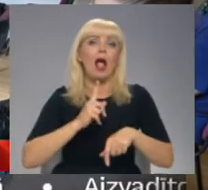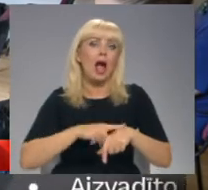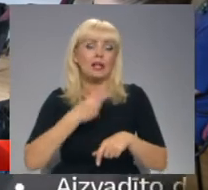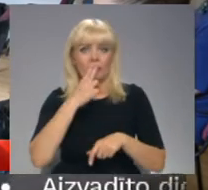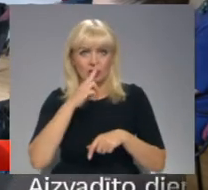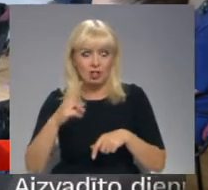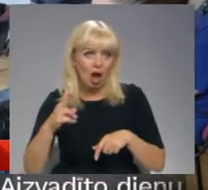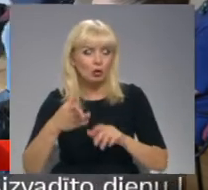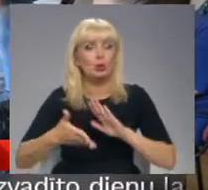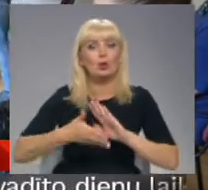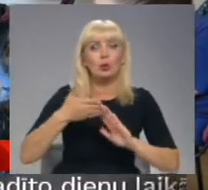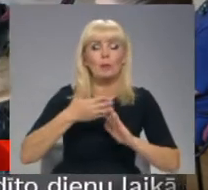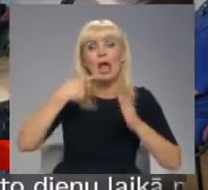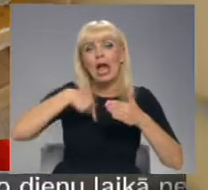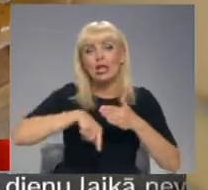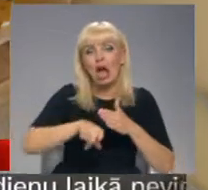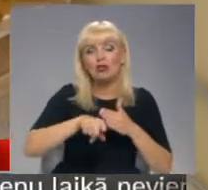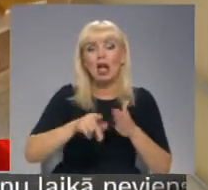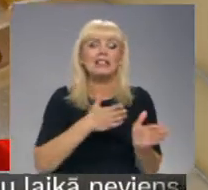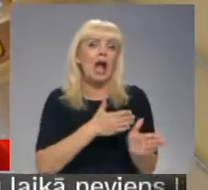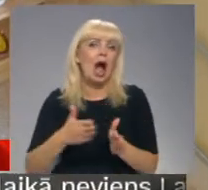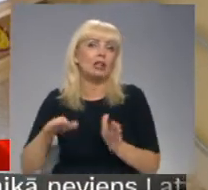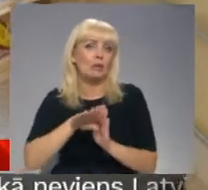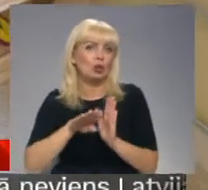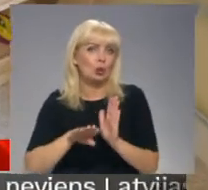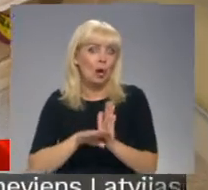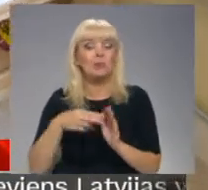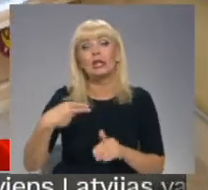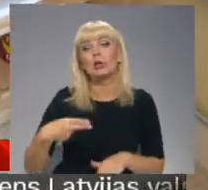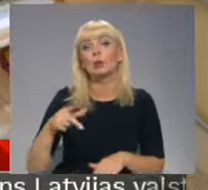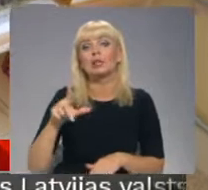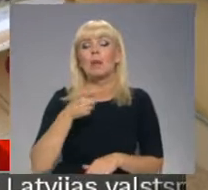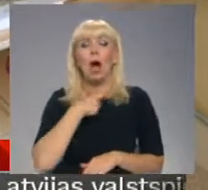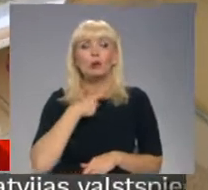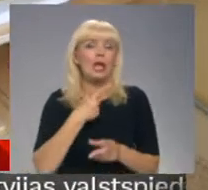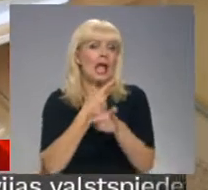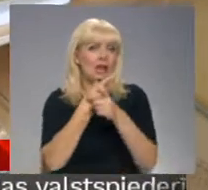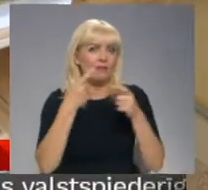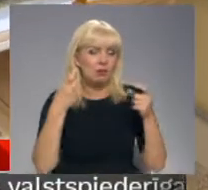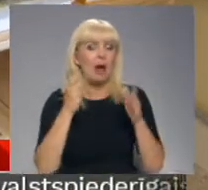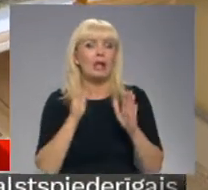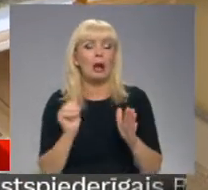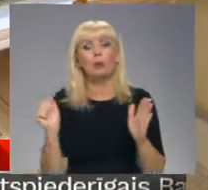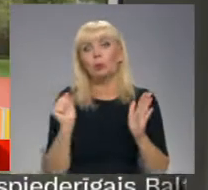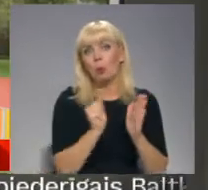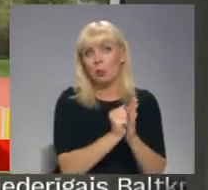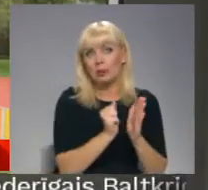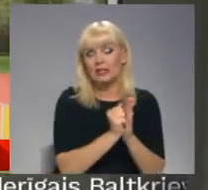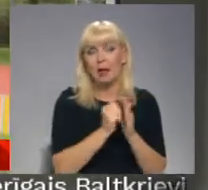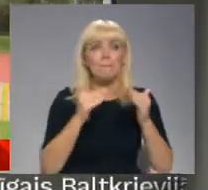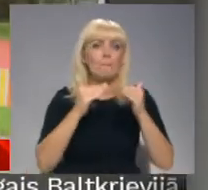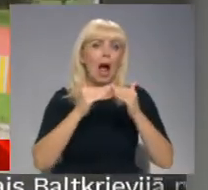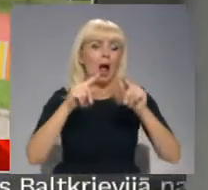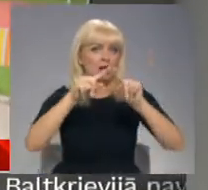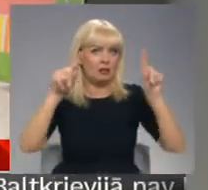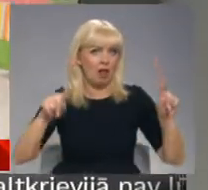pieslīpēt jaunos iekšējās kārtības noteikumus. 27. augustā šai informācijai jābūt publicētāja mājas lapā. Zāndo